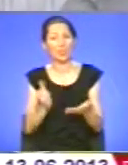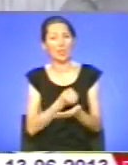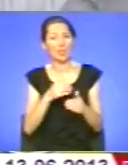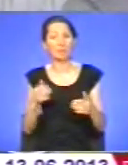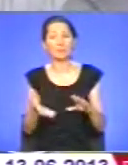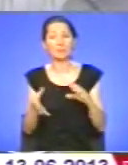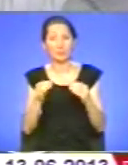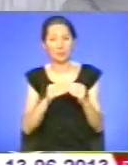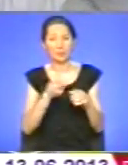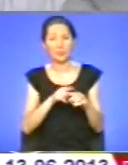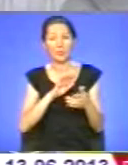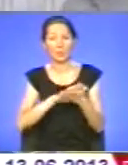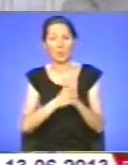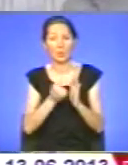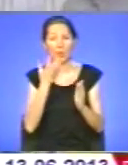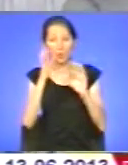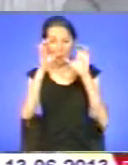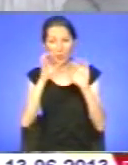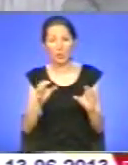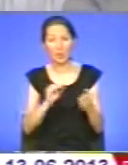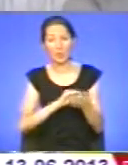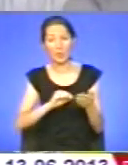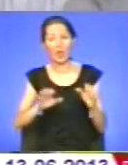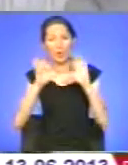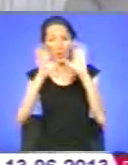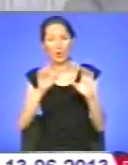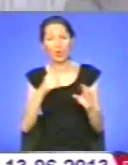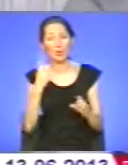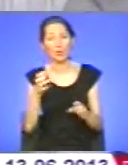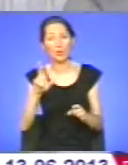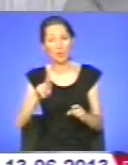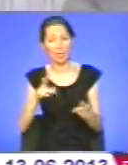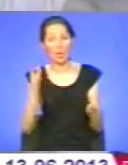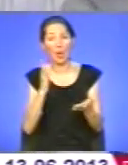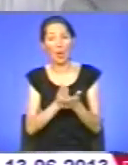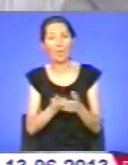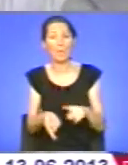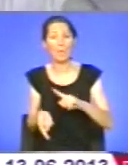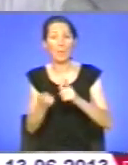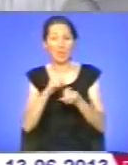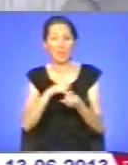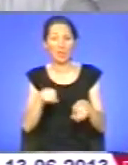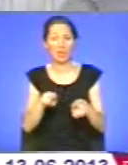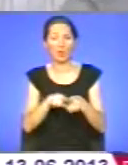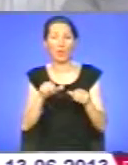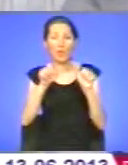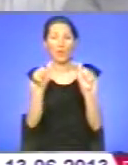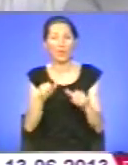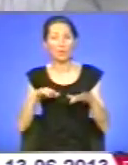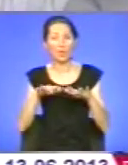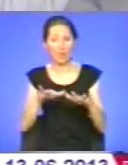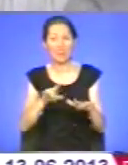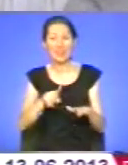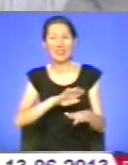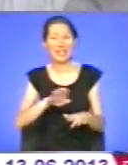тому що коли законодавець прописує закон, що з 1 січня мають перейти на таку форму діяльності, і